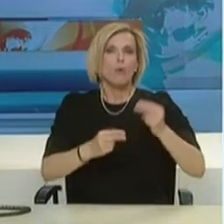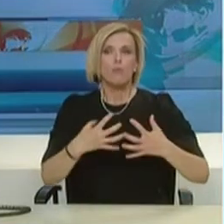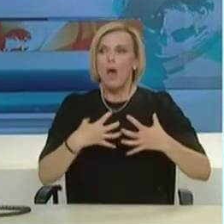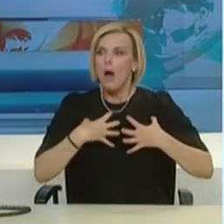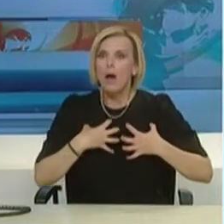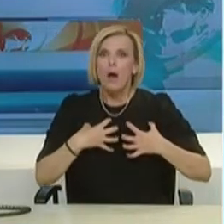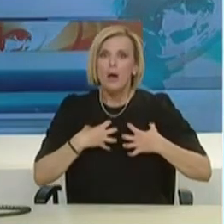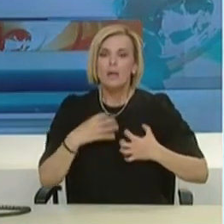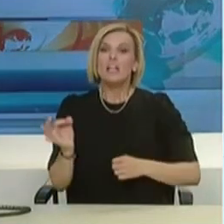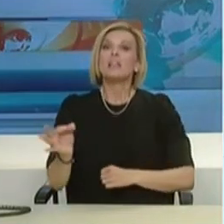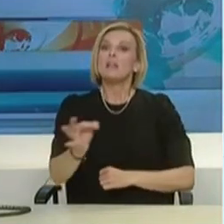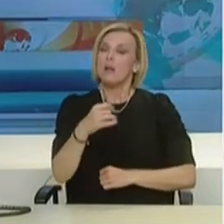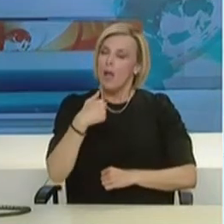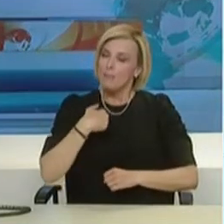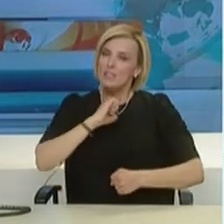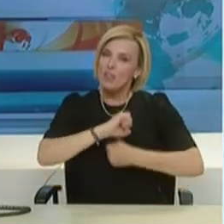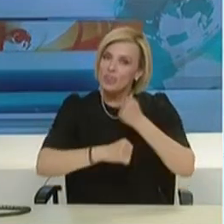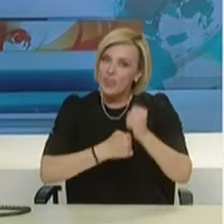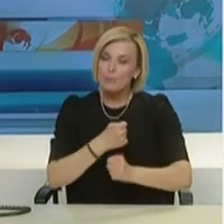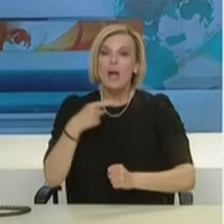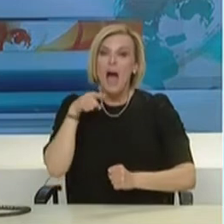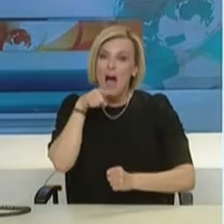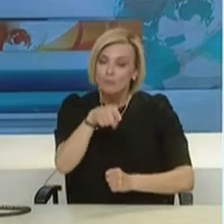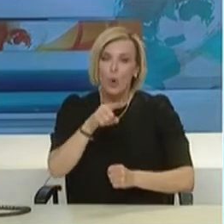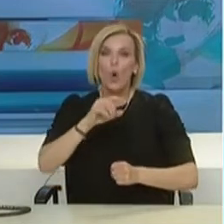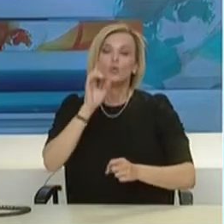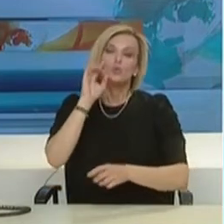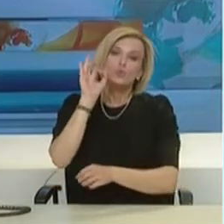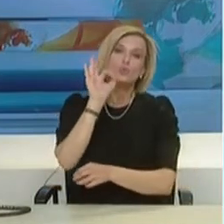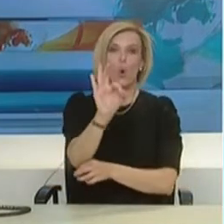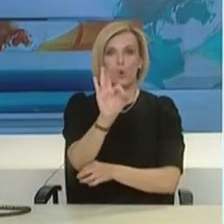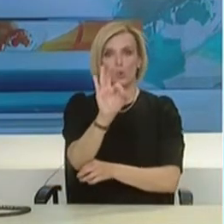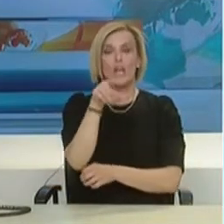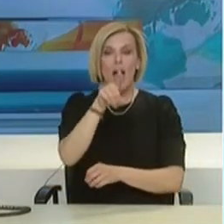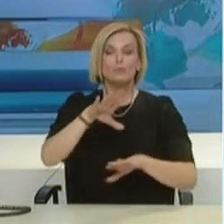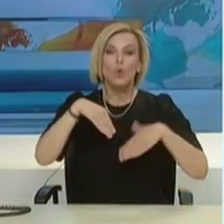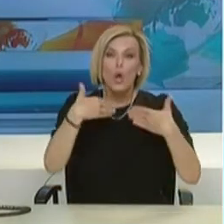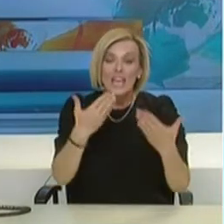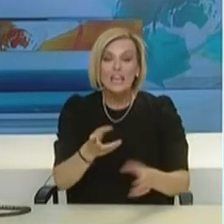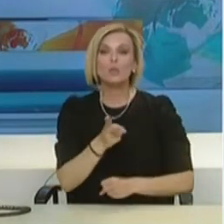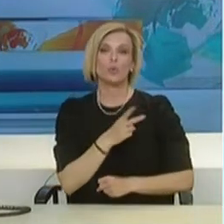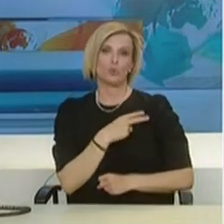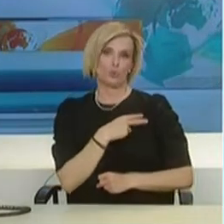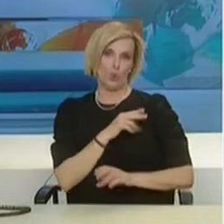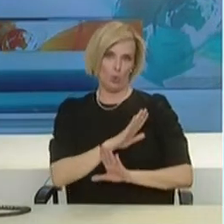στην κοινότητα. Αυτό είναι το ορθό επιστημονικά και δεν θα μπορούσαμε να κάνουμε αλλιώς.